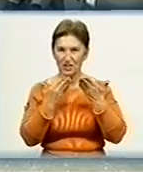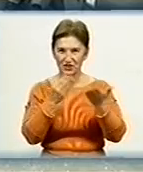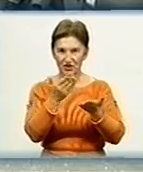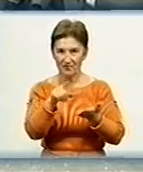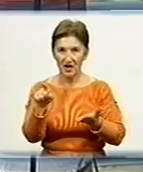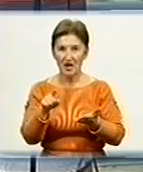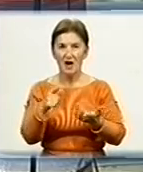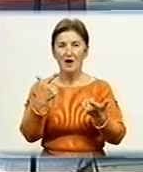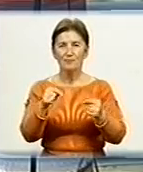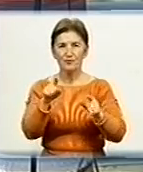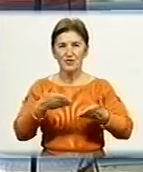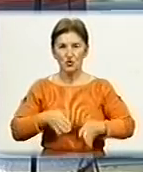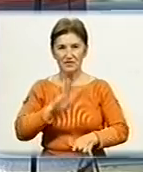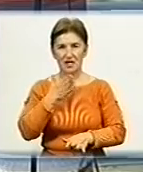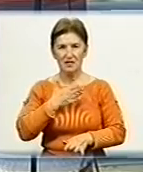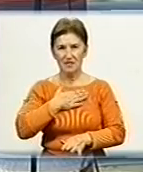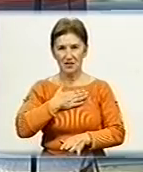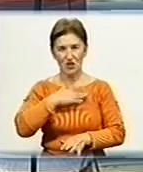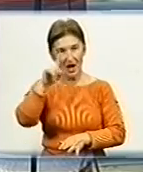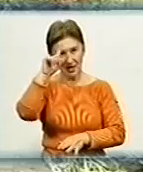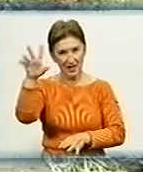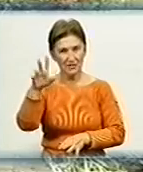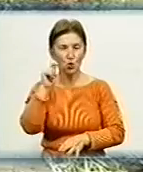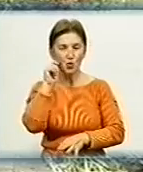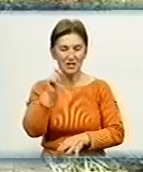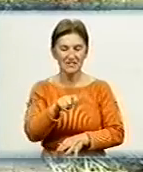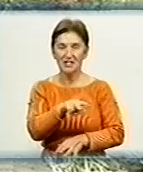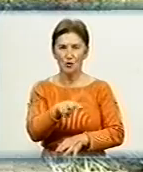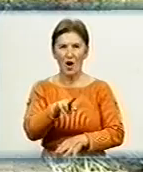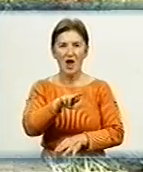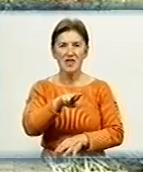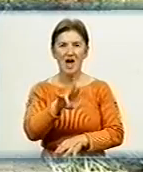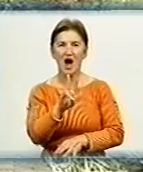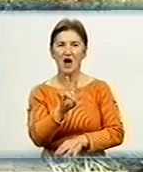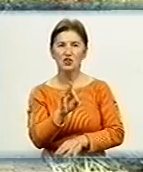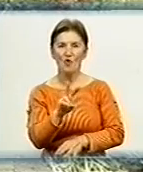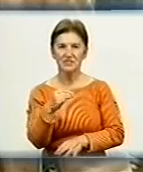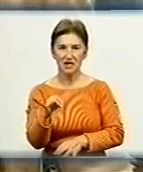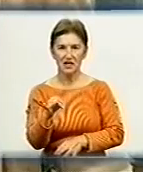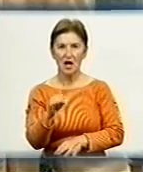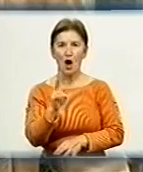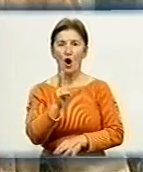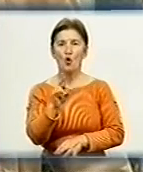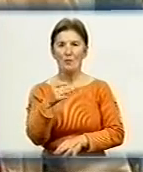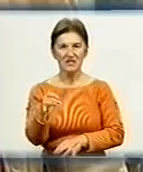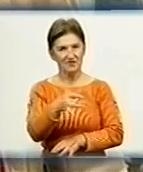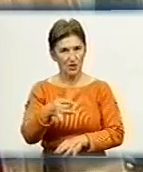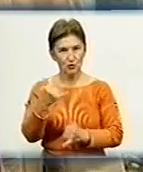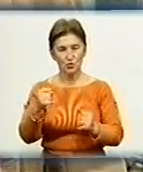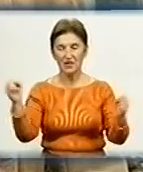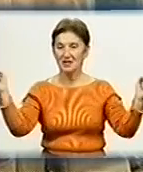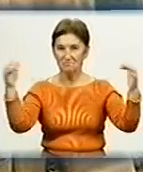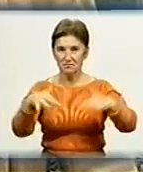землі, де народився наш земляк – класик української літератури Юрій Яновський в селі Нечаєвка Компанівського району. Сюди з'їхалися